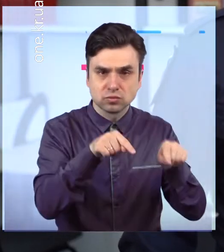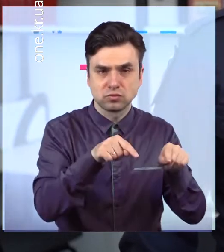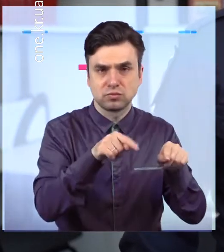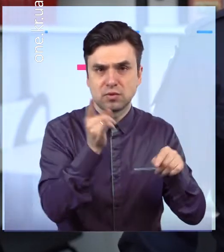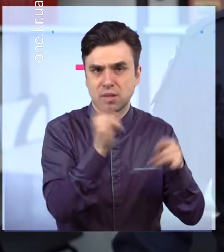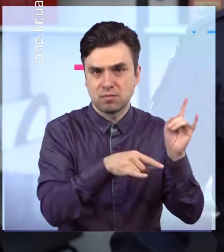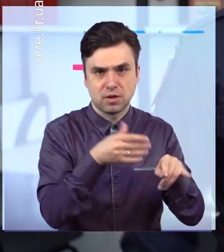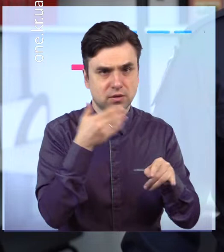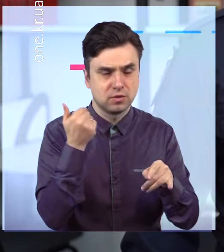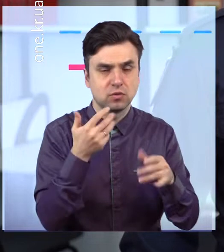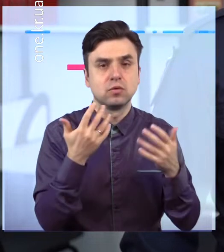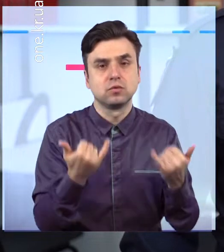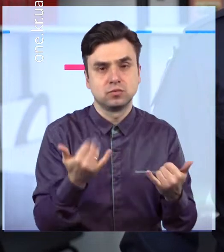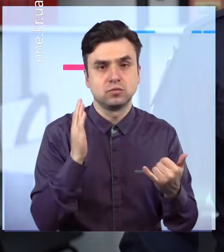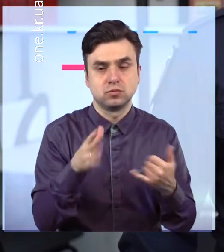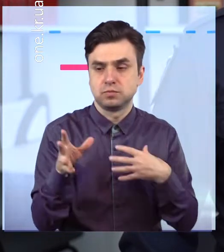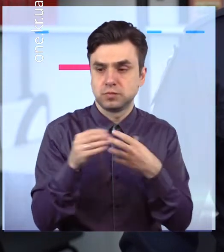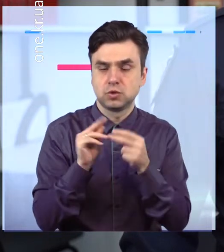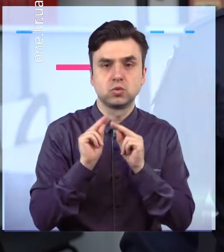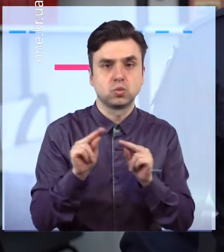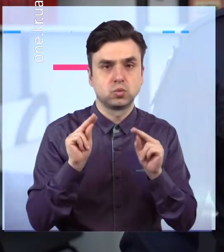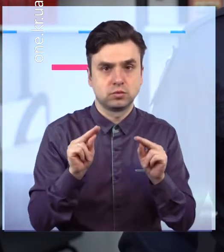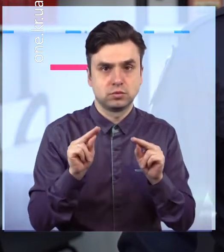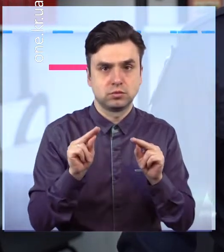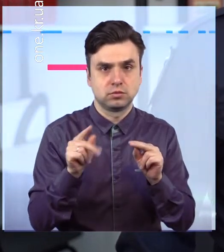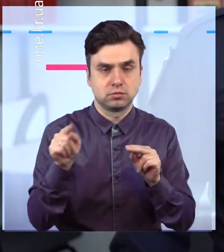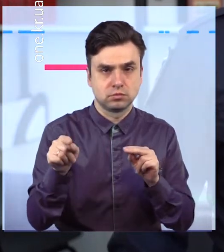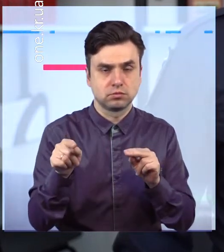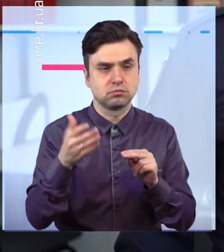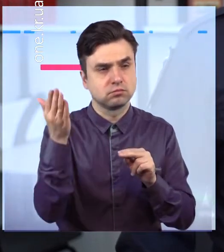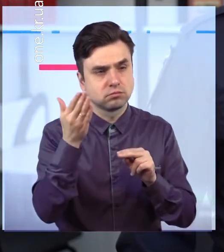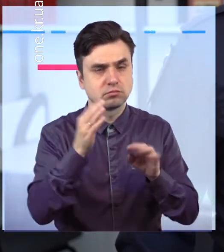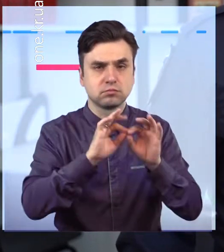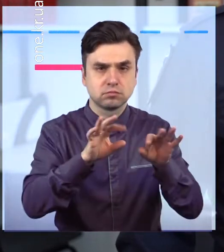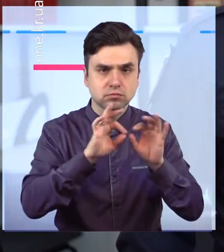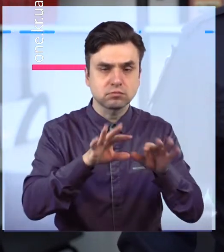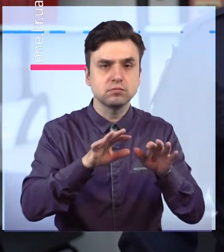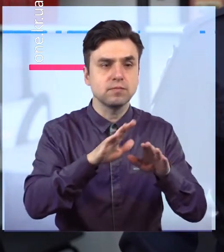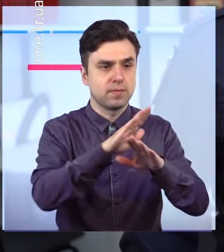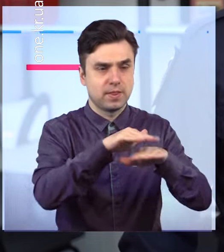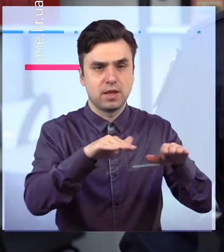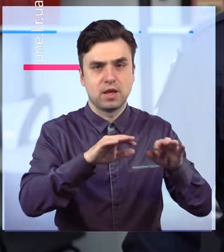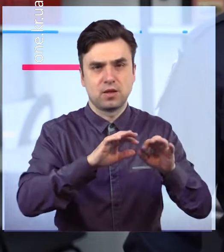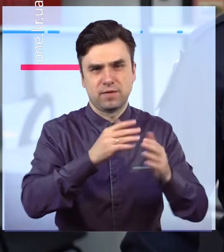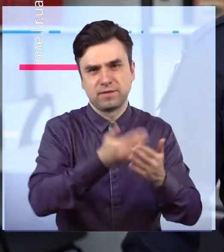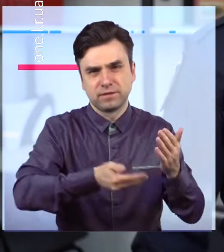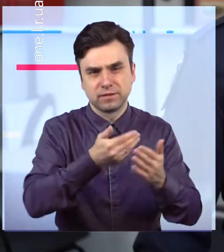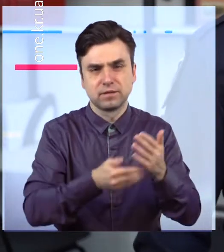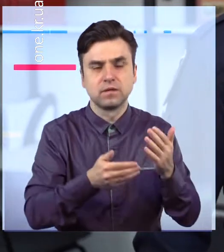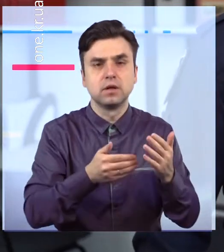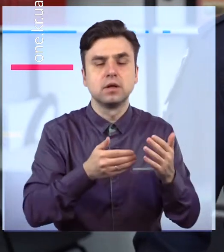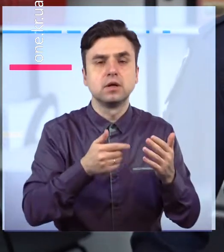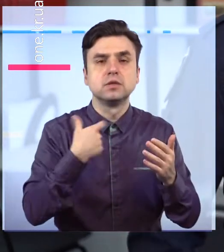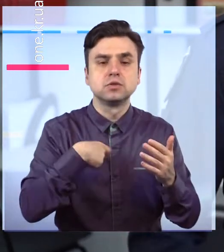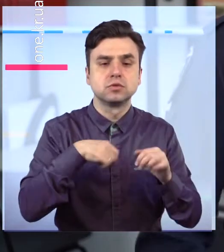розмовляти з вчителями, щоб вони були вже як тренери, безпосередньо розмовлялися з дітьми онлайн на своїх зустрічах.